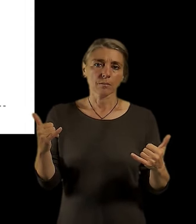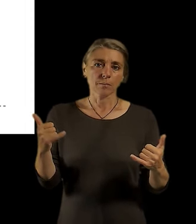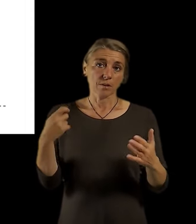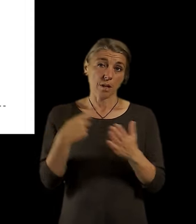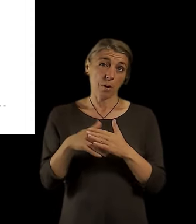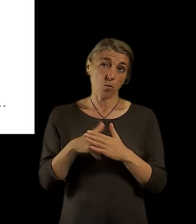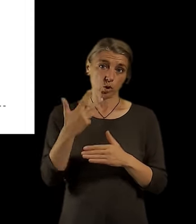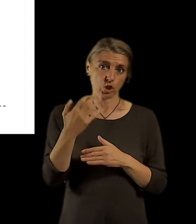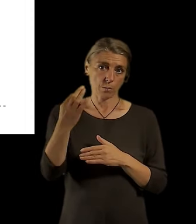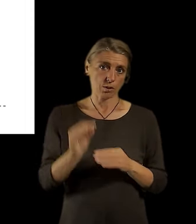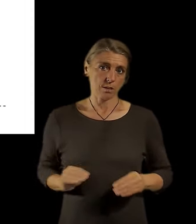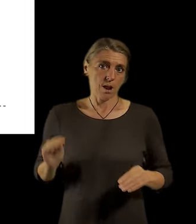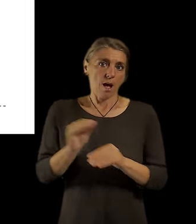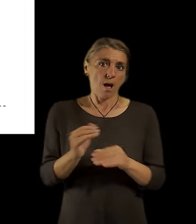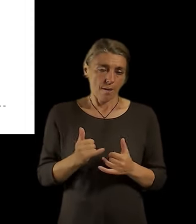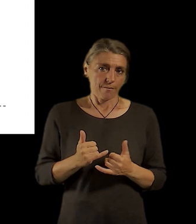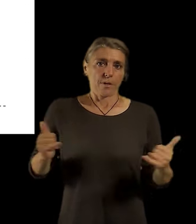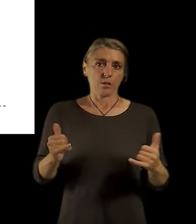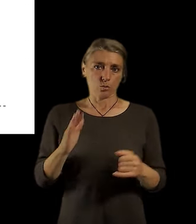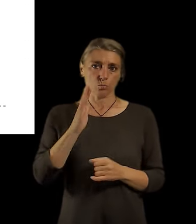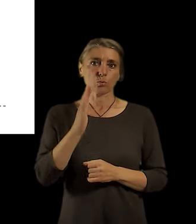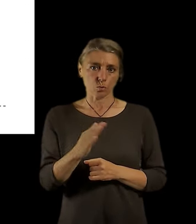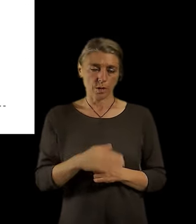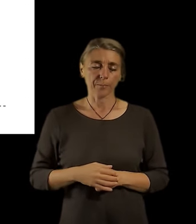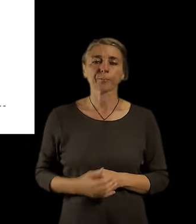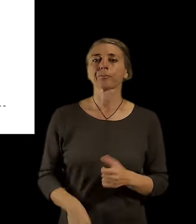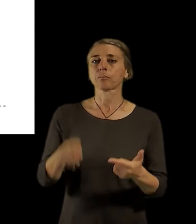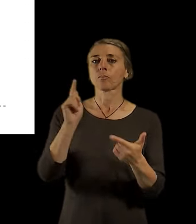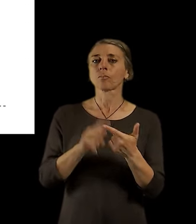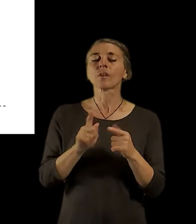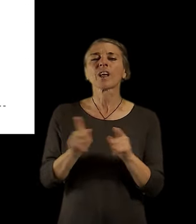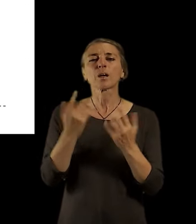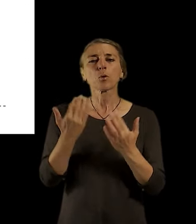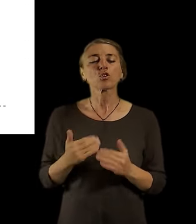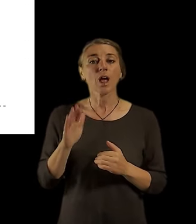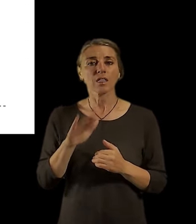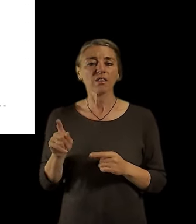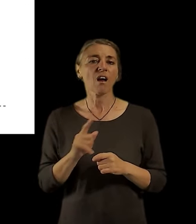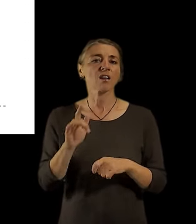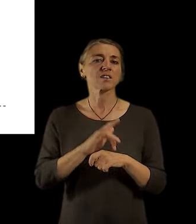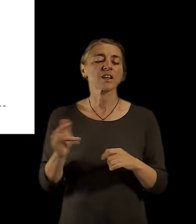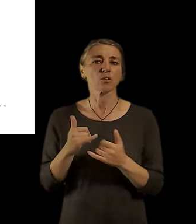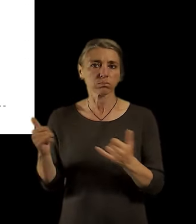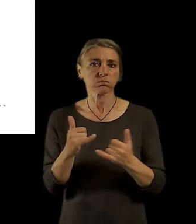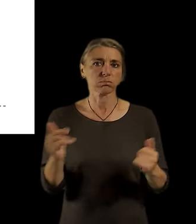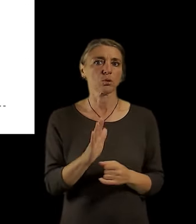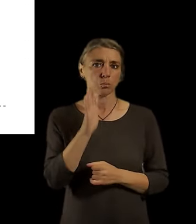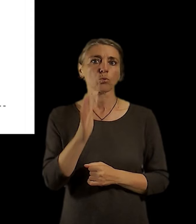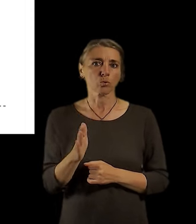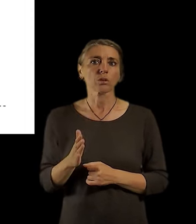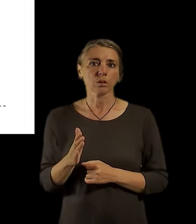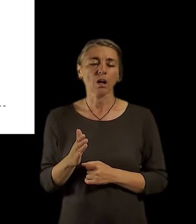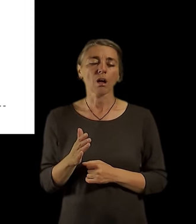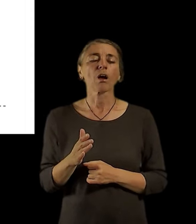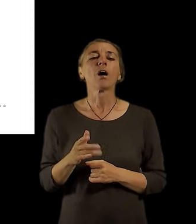třetinu. Mělo by docházet k růstu počtu dětí a počtu seniorů. S tím, že růst by měl být